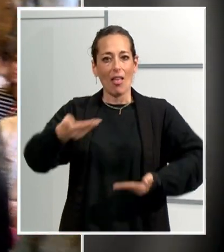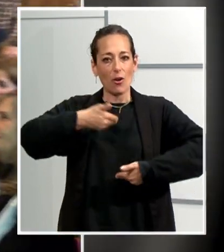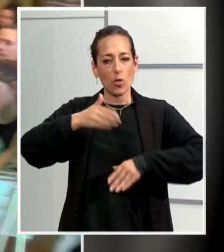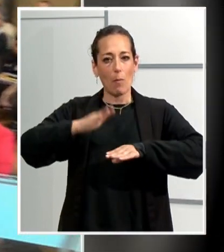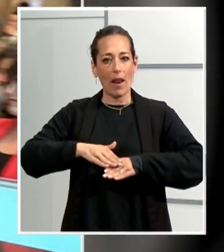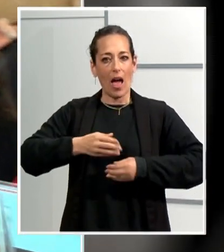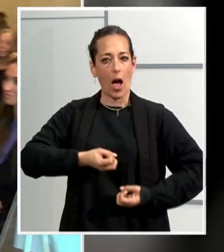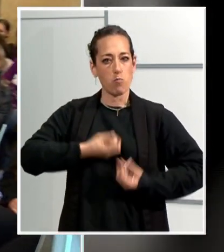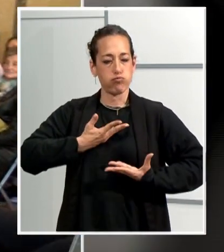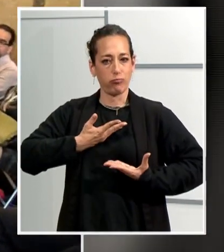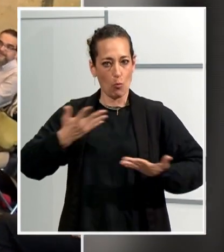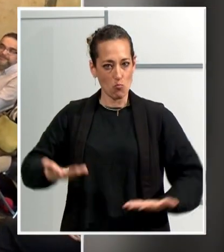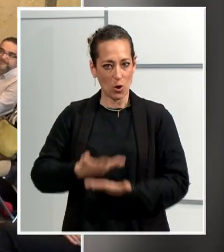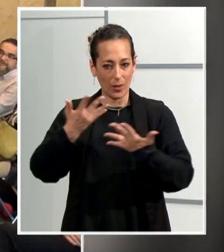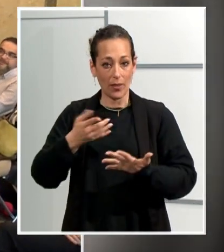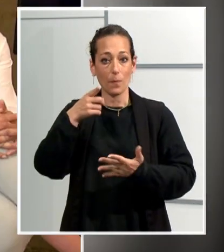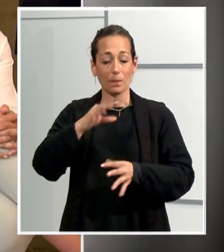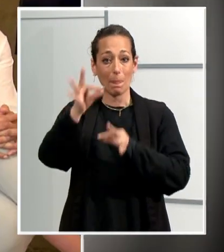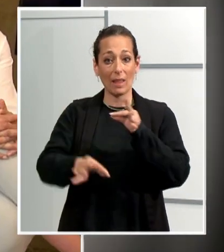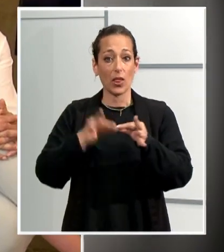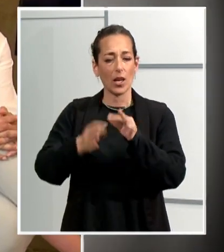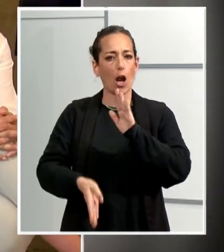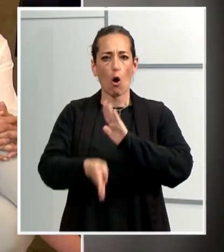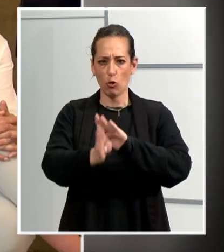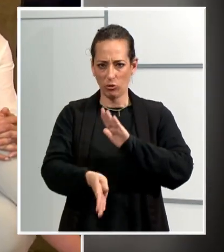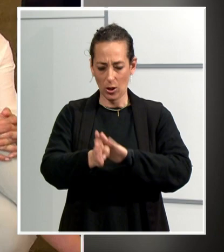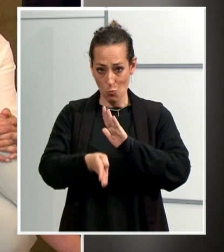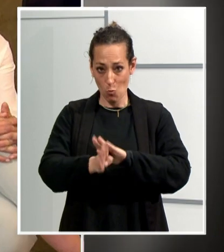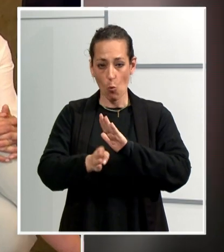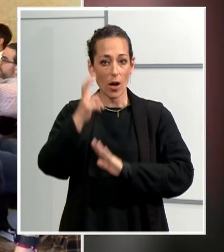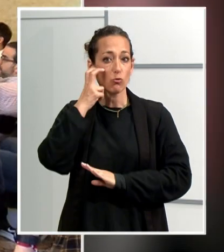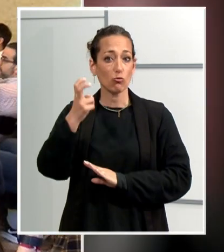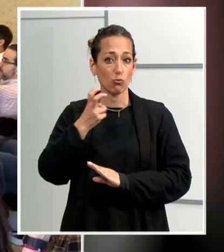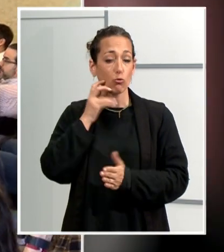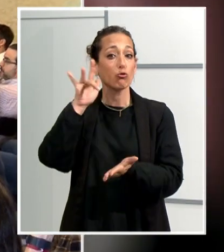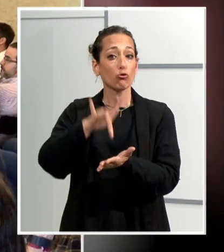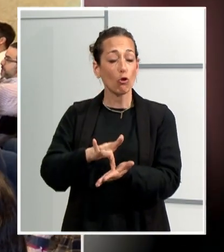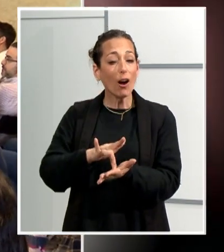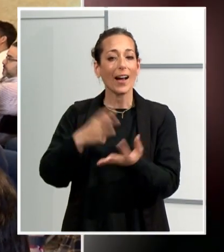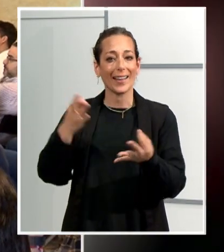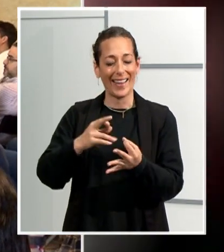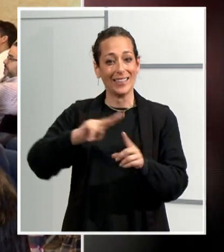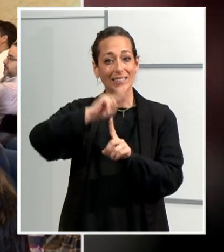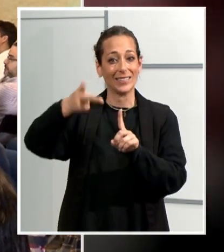tindrà continuïtat el juny en una nova taula rodona on s'abordarà la maternitat en el món de l'esport.